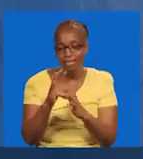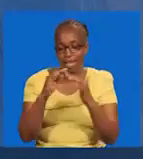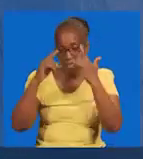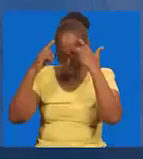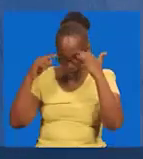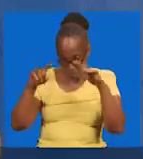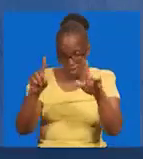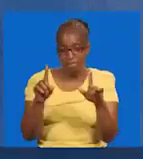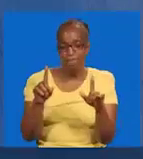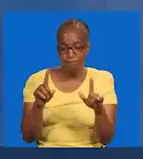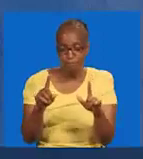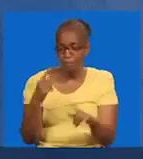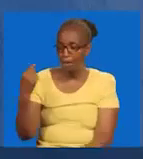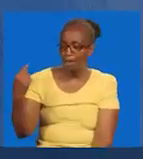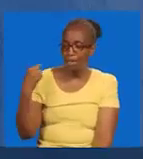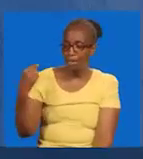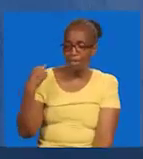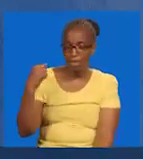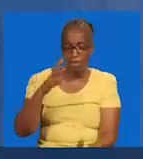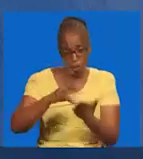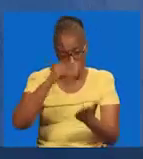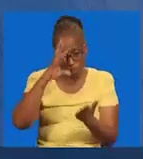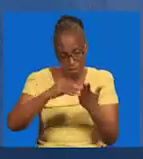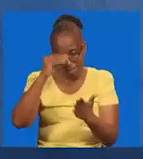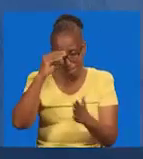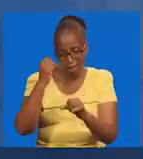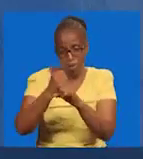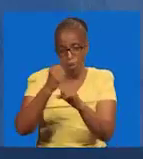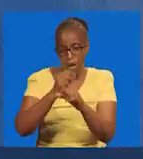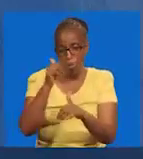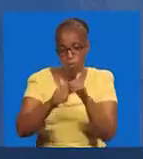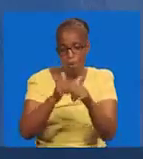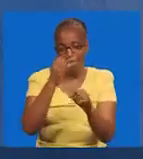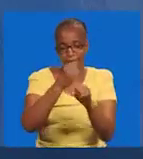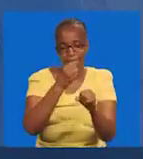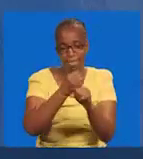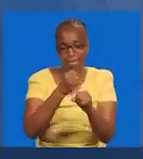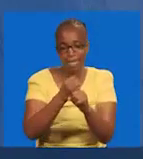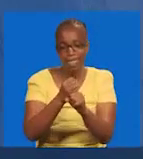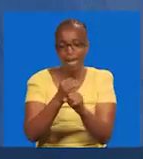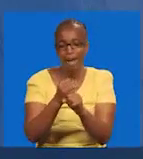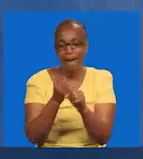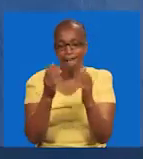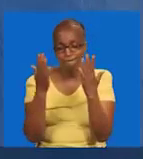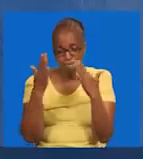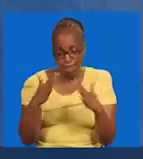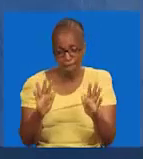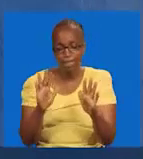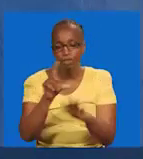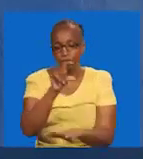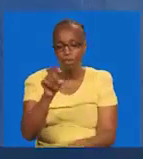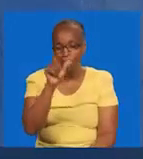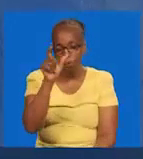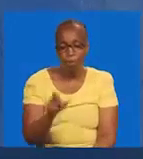mshinti. Tuka njifunza tena nchana, kazi ya nayo itekeleza yesu umle kaburini. Ni